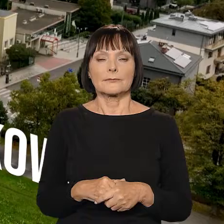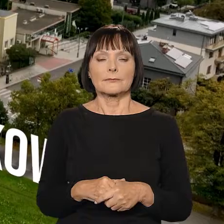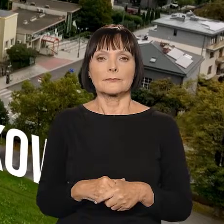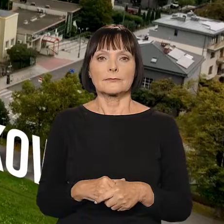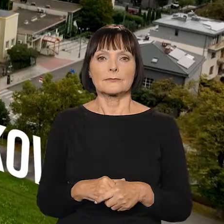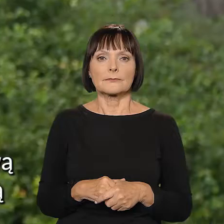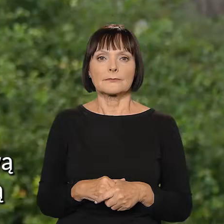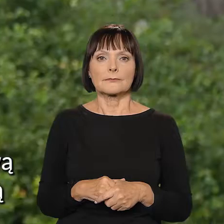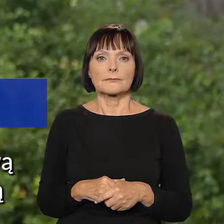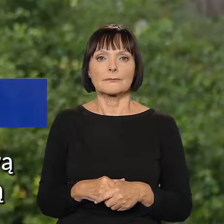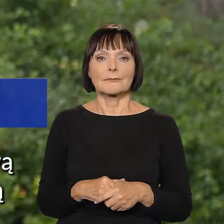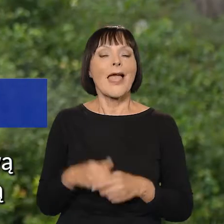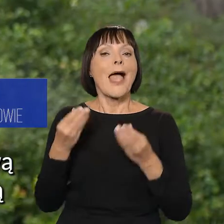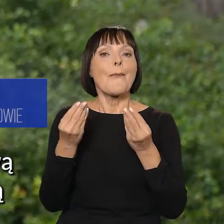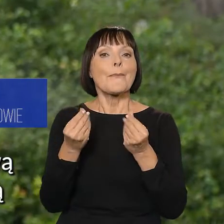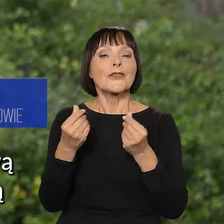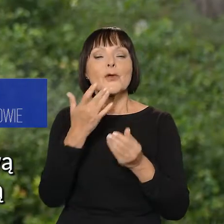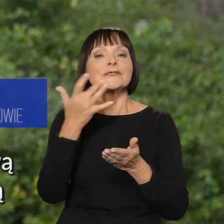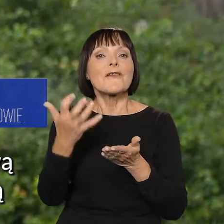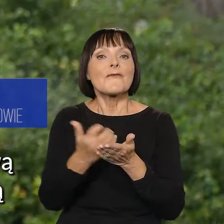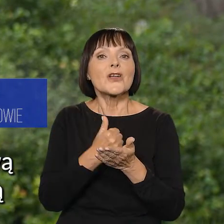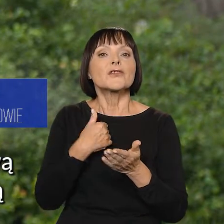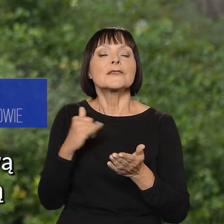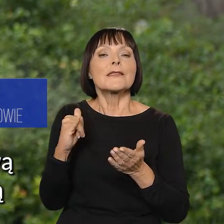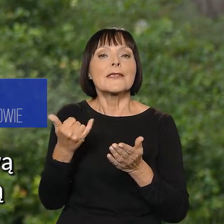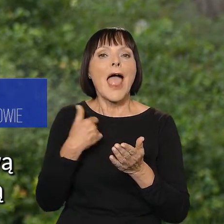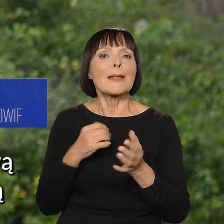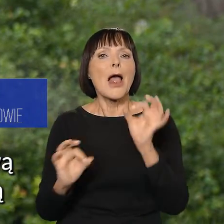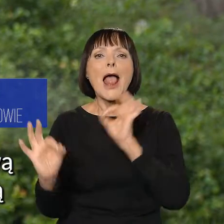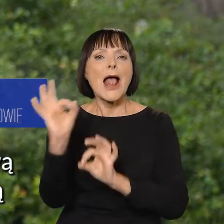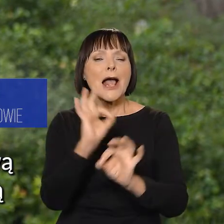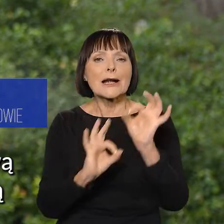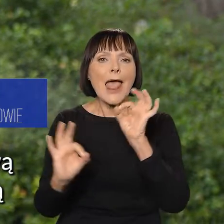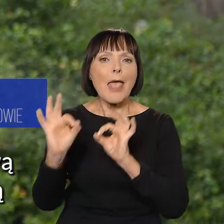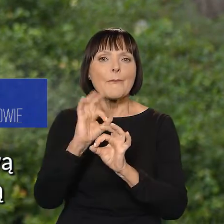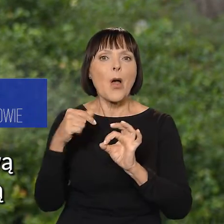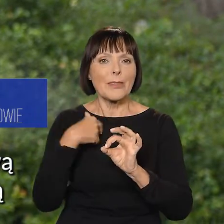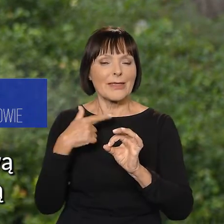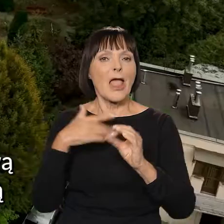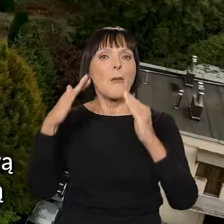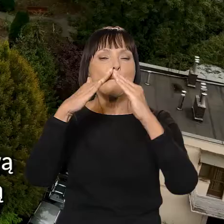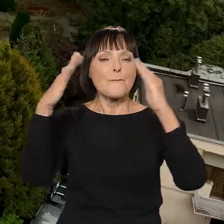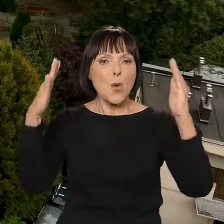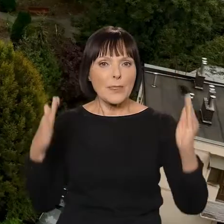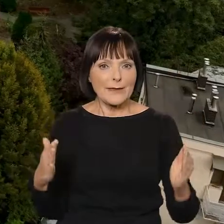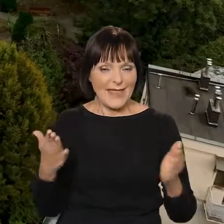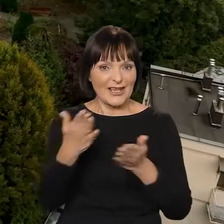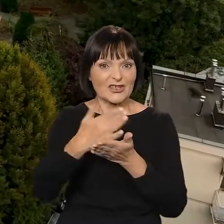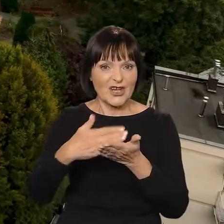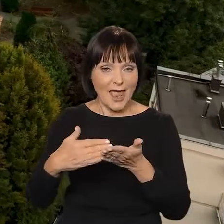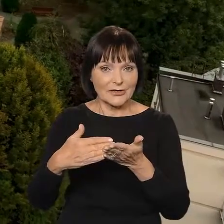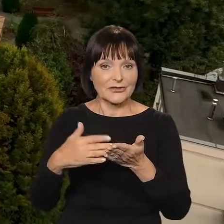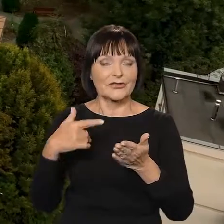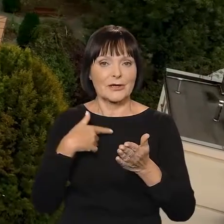Zaremba, dyrektor szpitala. Środki zostaną wykorzystane na kompleksową modernizację tej znajdującej się tutaj za mną części